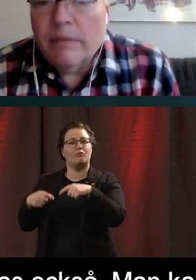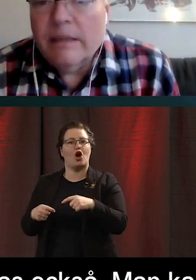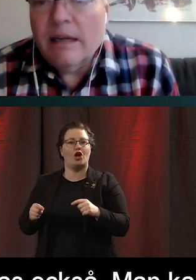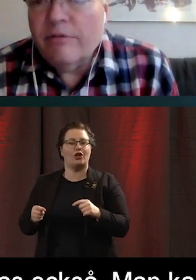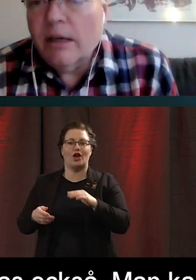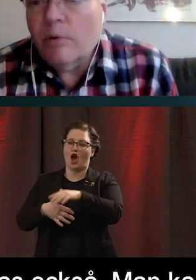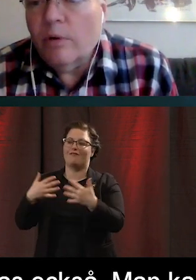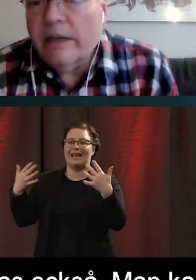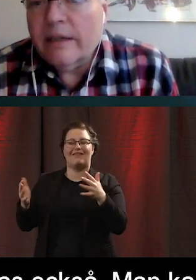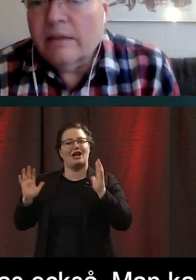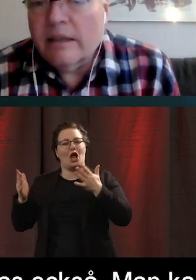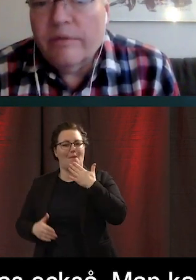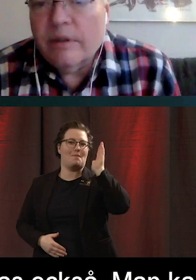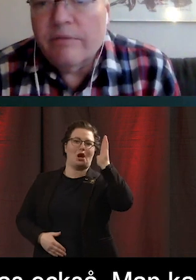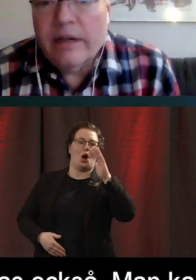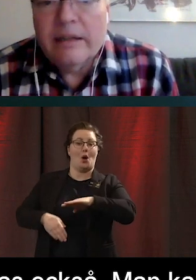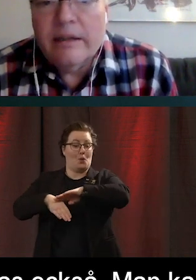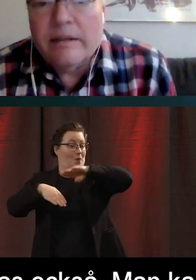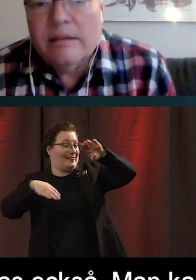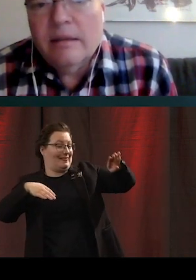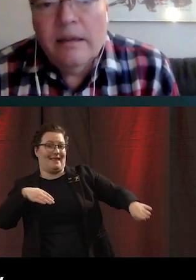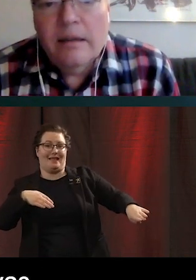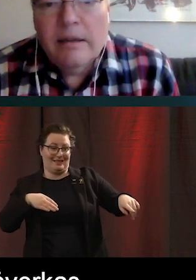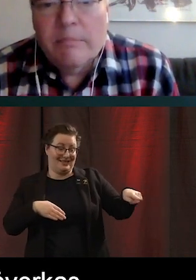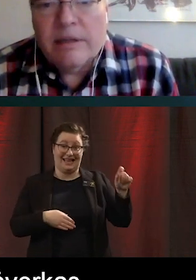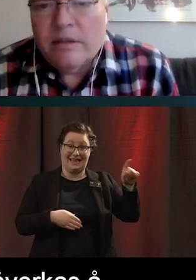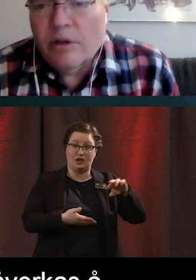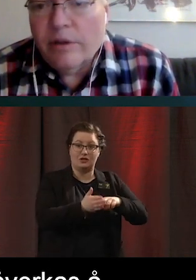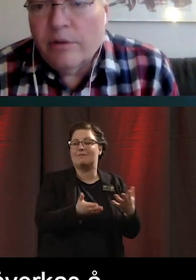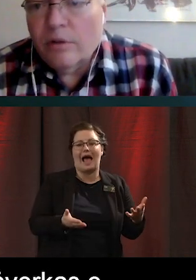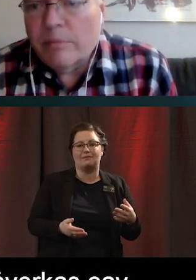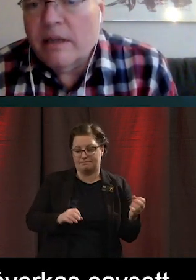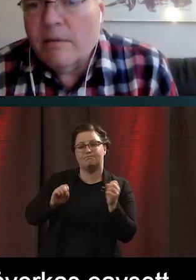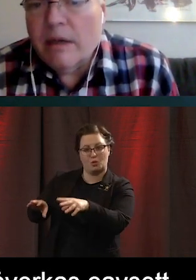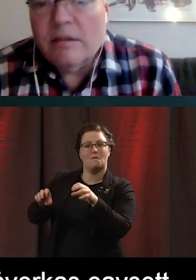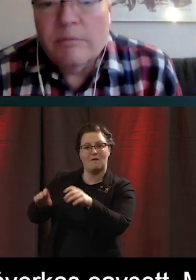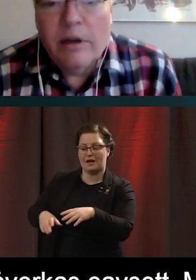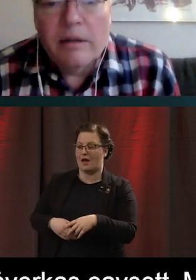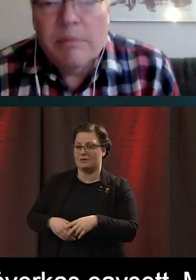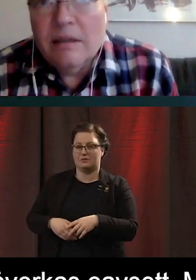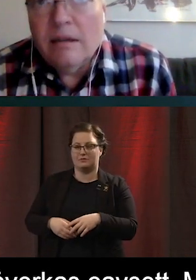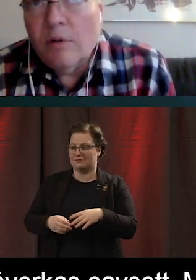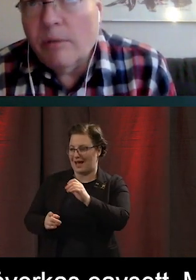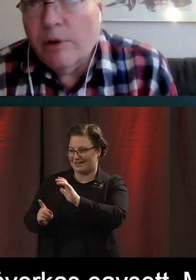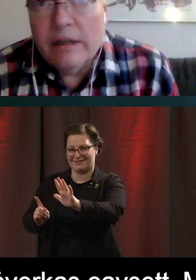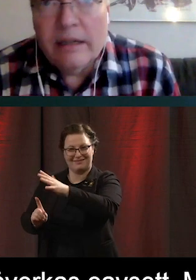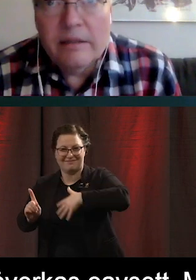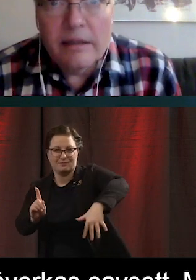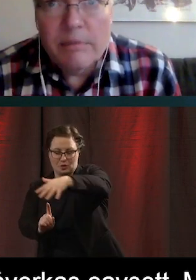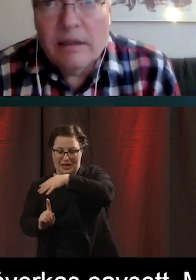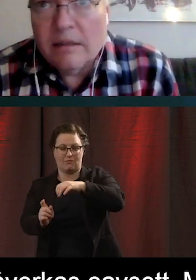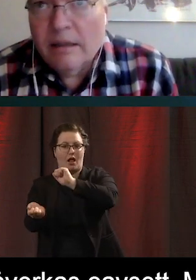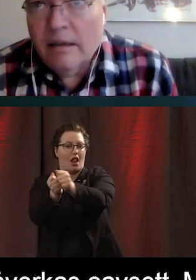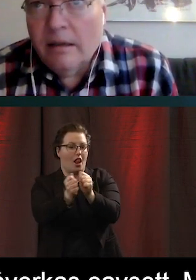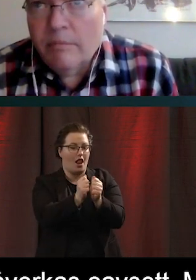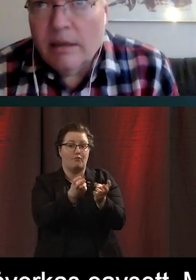blir i alla fall påverkad. Det förändras en massa saker runt omkring mig som gör att mina valmöjligheter